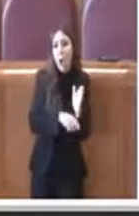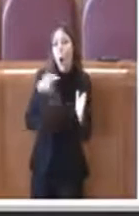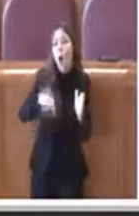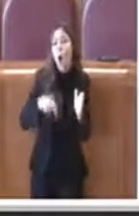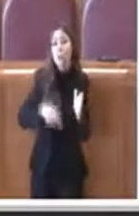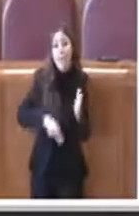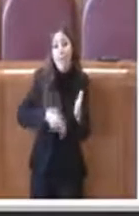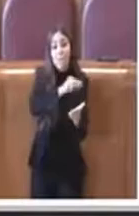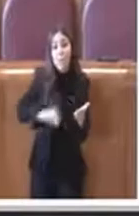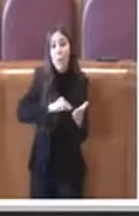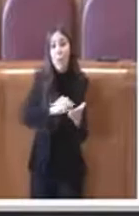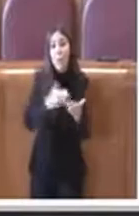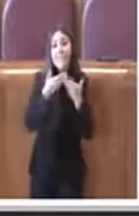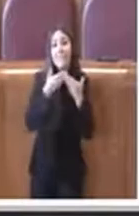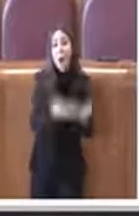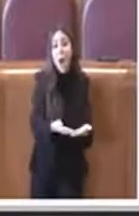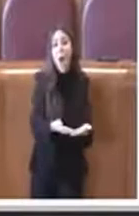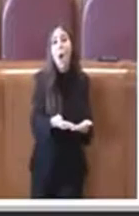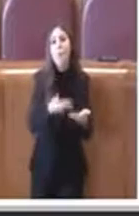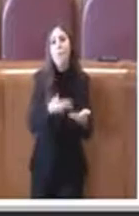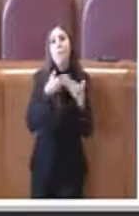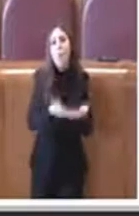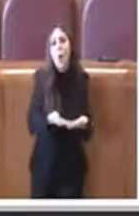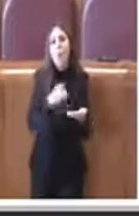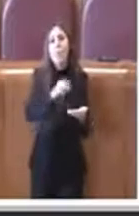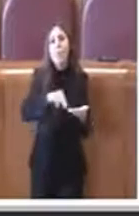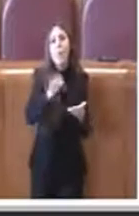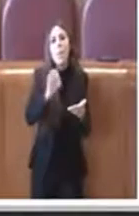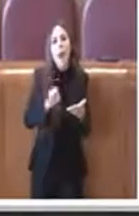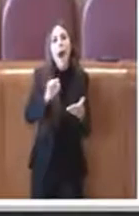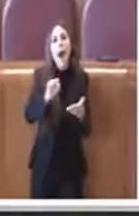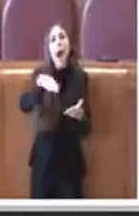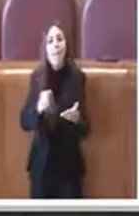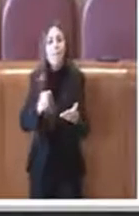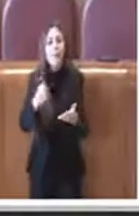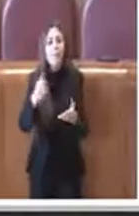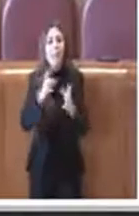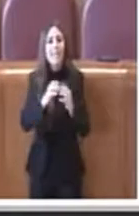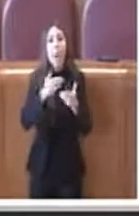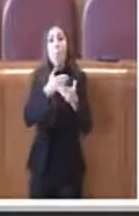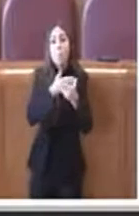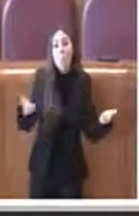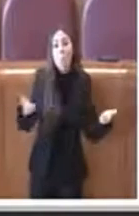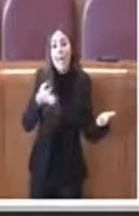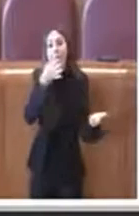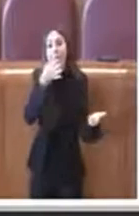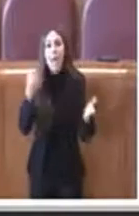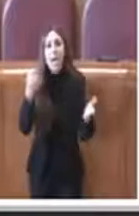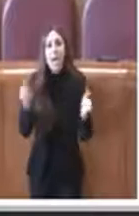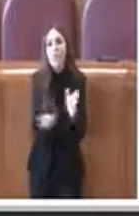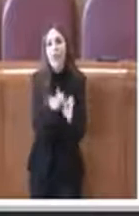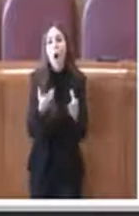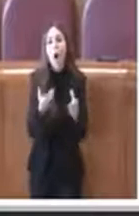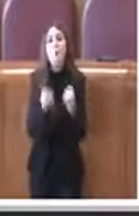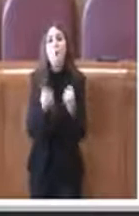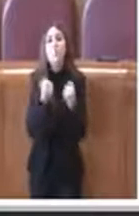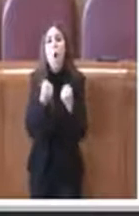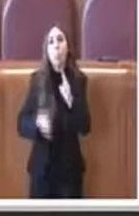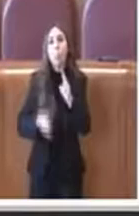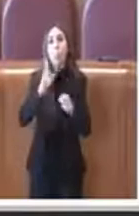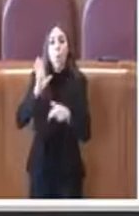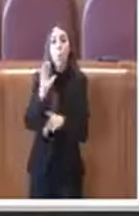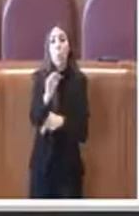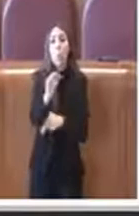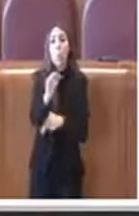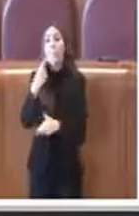favore vota perché ama rimanga pubblica e rimanga sotto il controllo pubblico e venga rilanciata più forte di prima chi